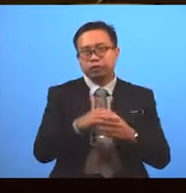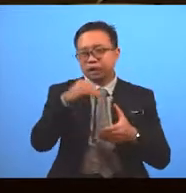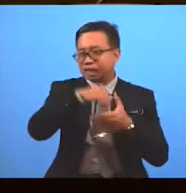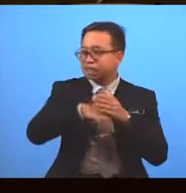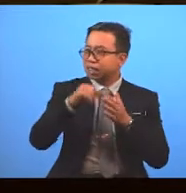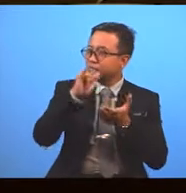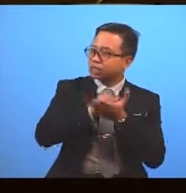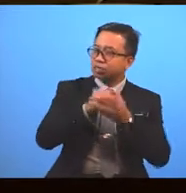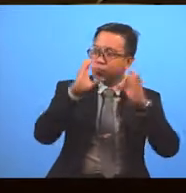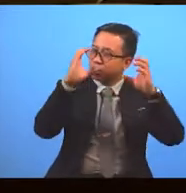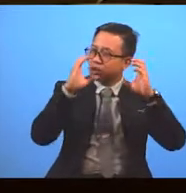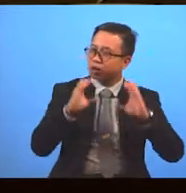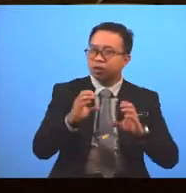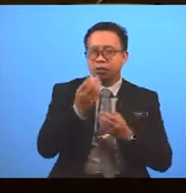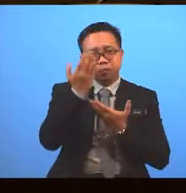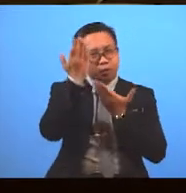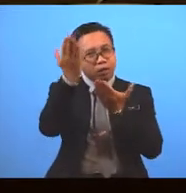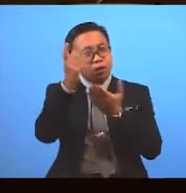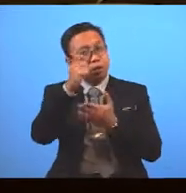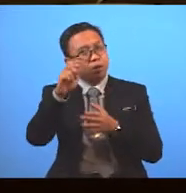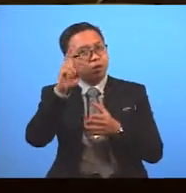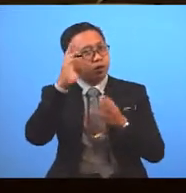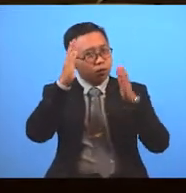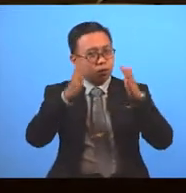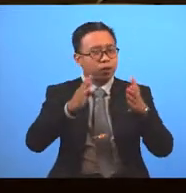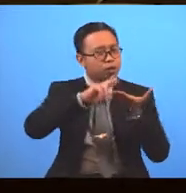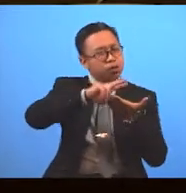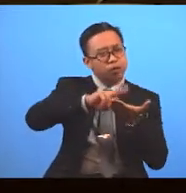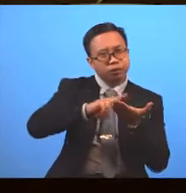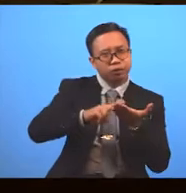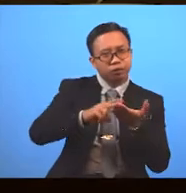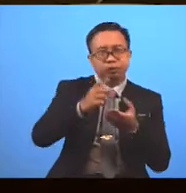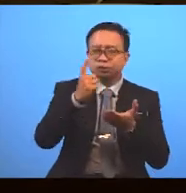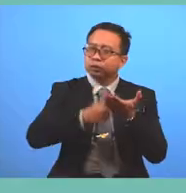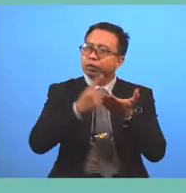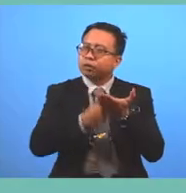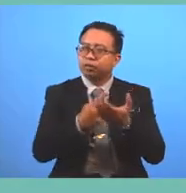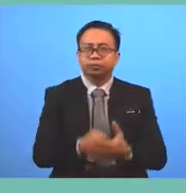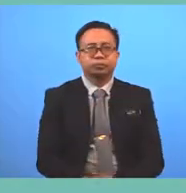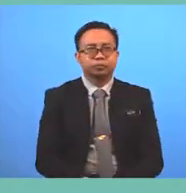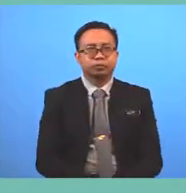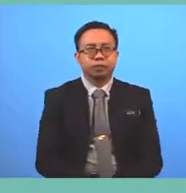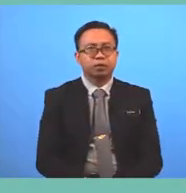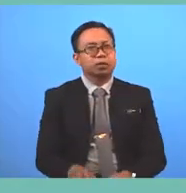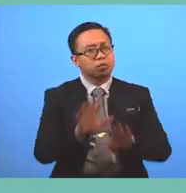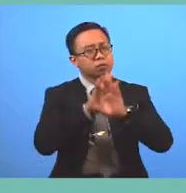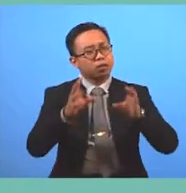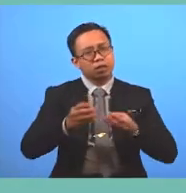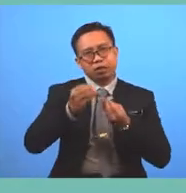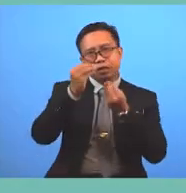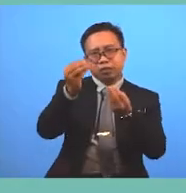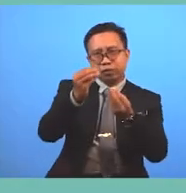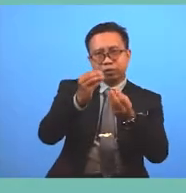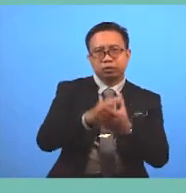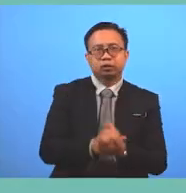paragraph, you should introduce the reader to what you are going to discuss Don't give all of the film